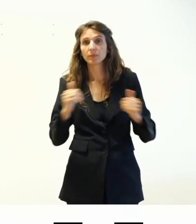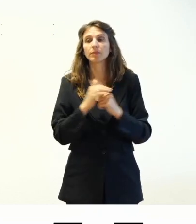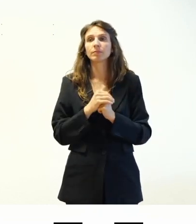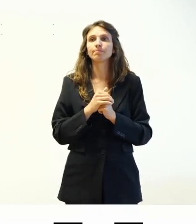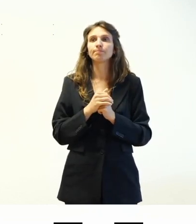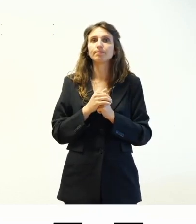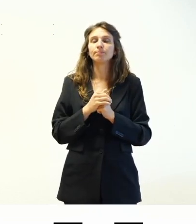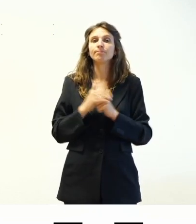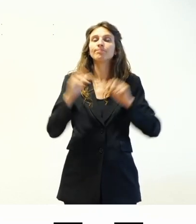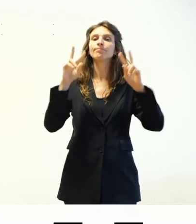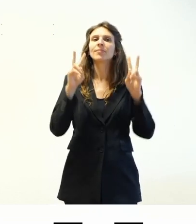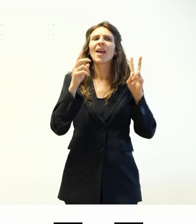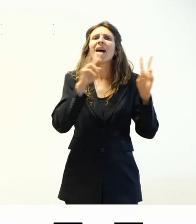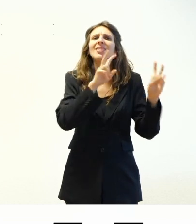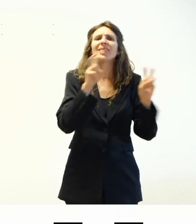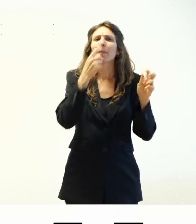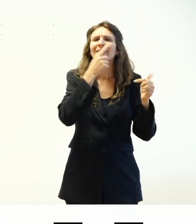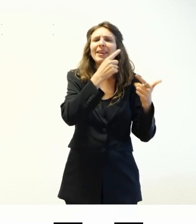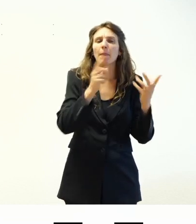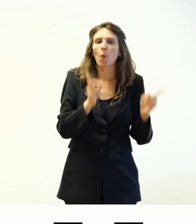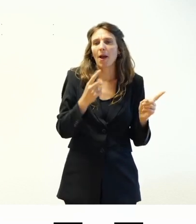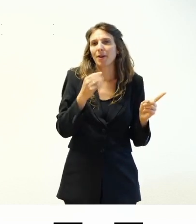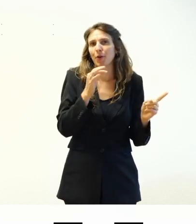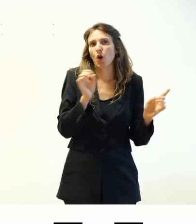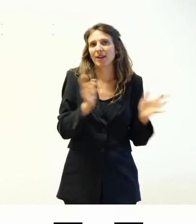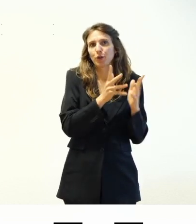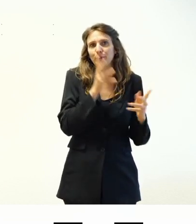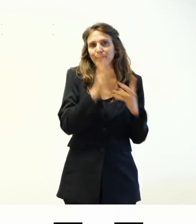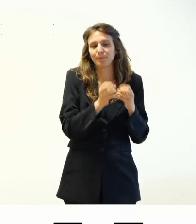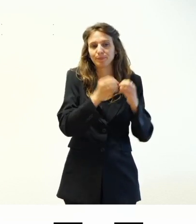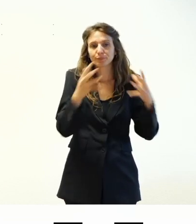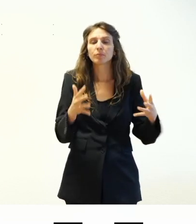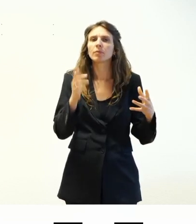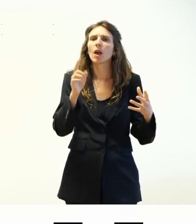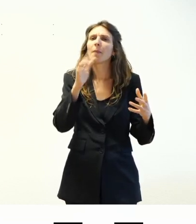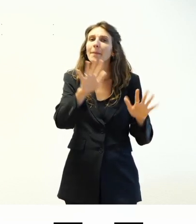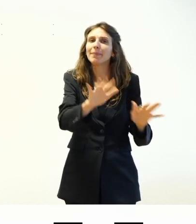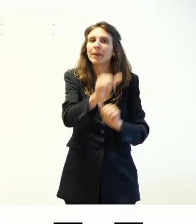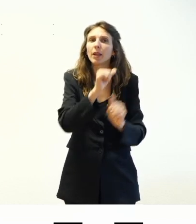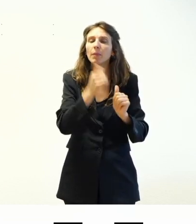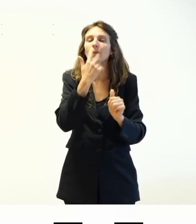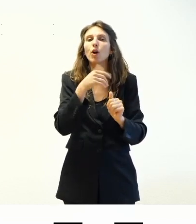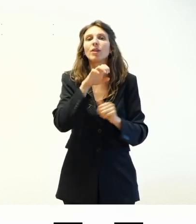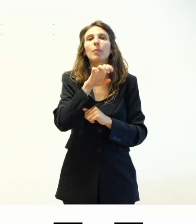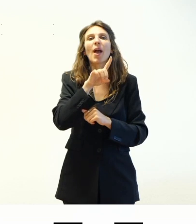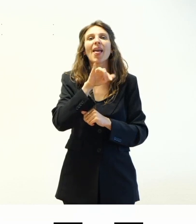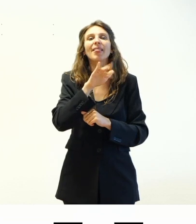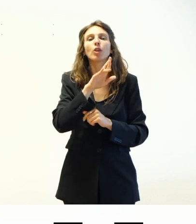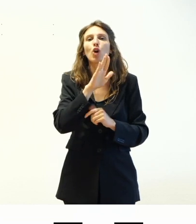Parliamo adesso di tipi di tema. I tipi di tema, prima di parlare di tipi di tema, devo però parlarvi degli editor di WordPress.